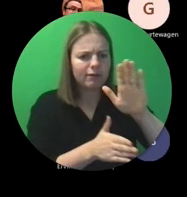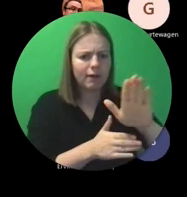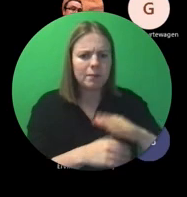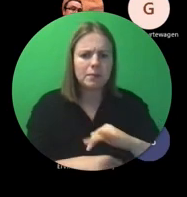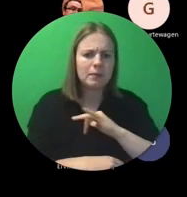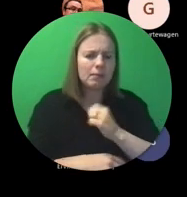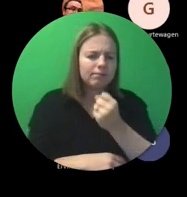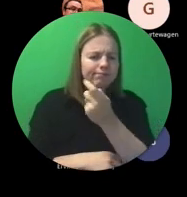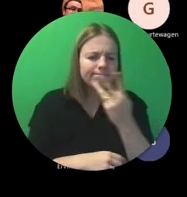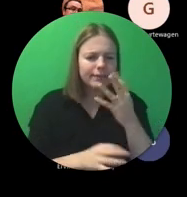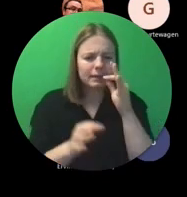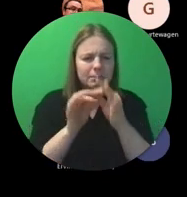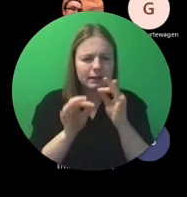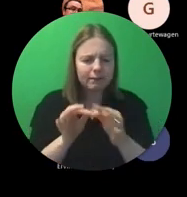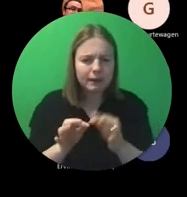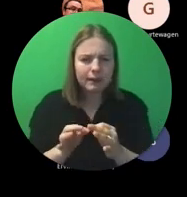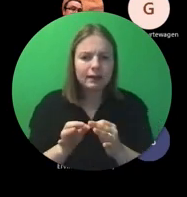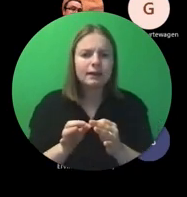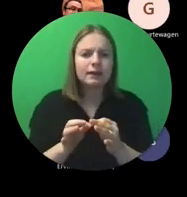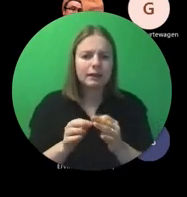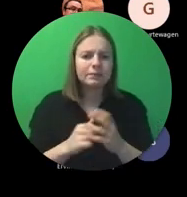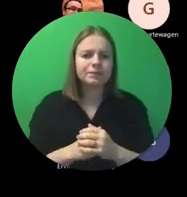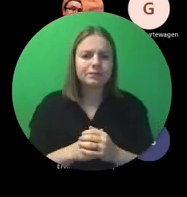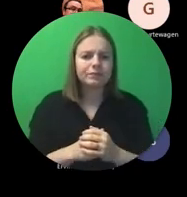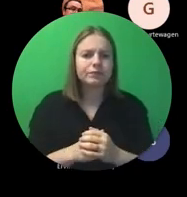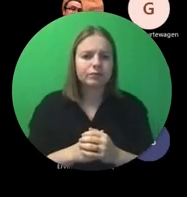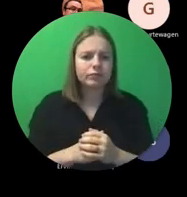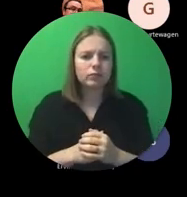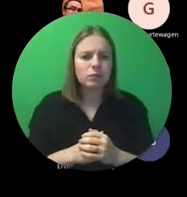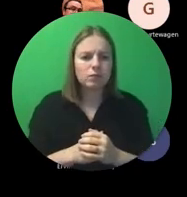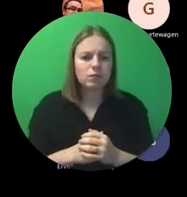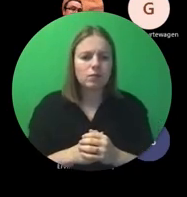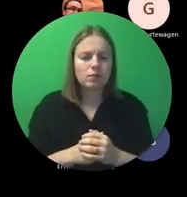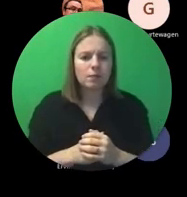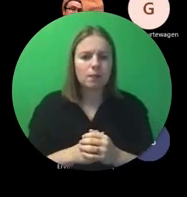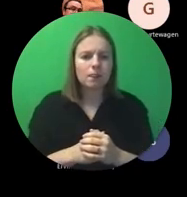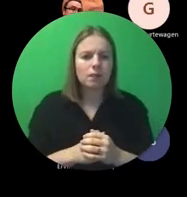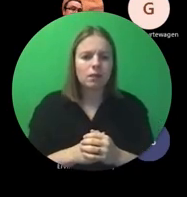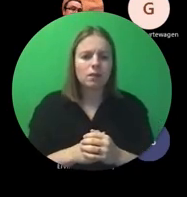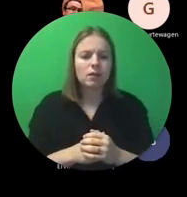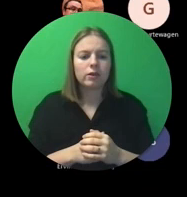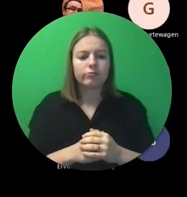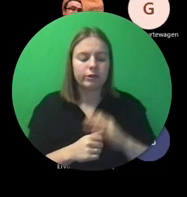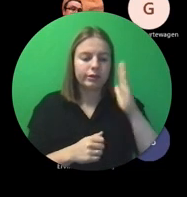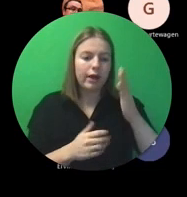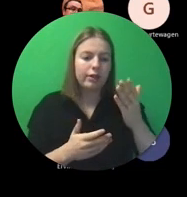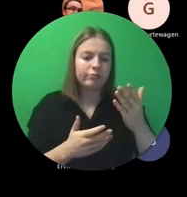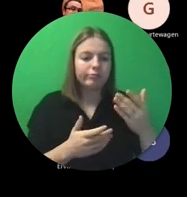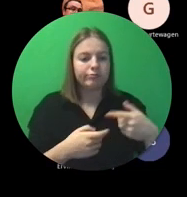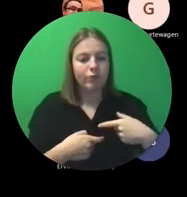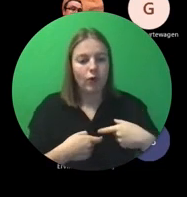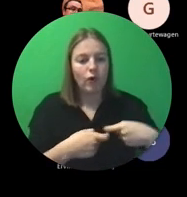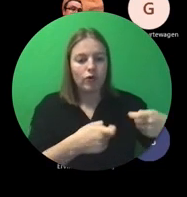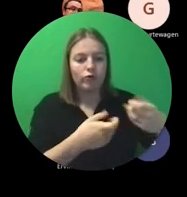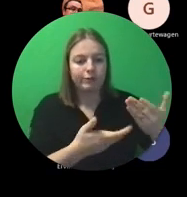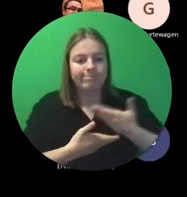een aantal specifiek voor jullie op uitnodiging ga je dat zijn die dus die ga je een uitnodiging voor krijgen via mail